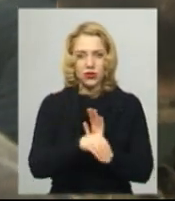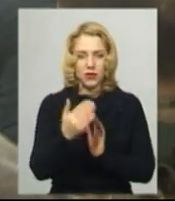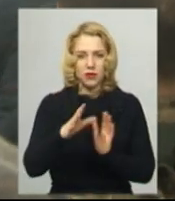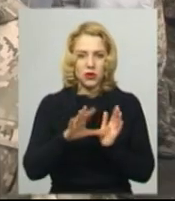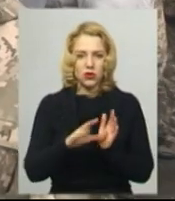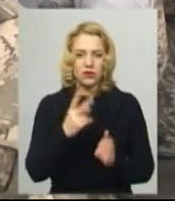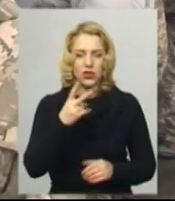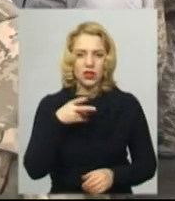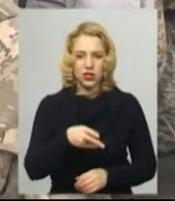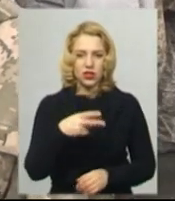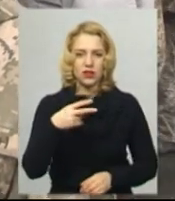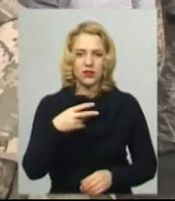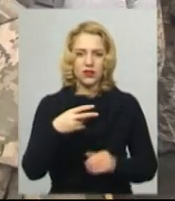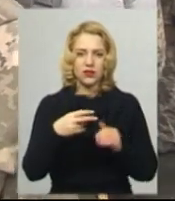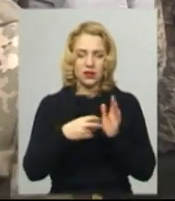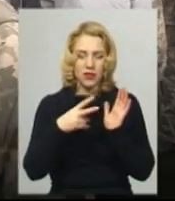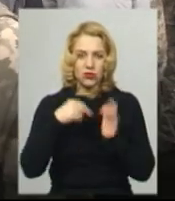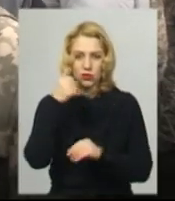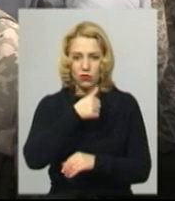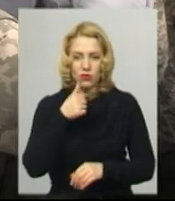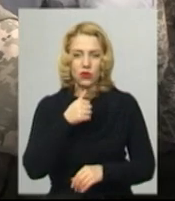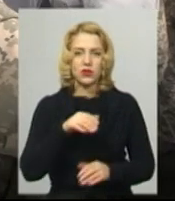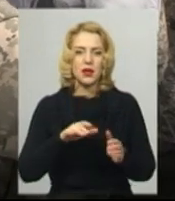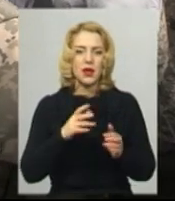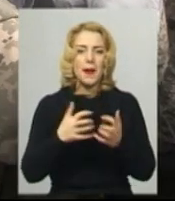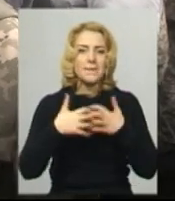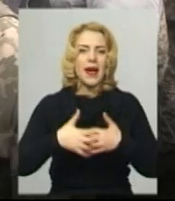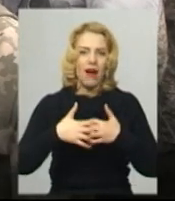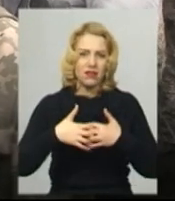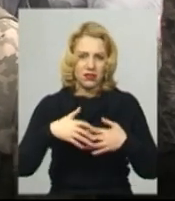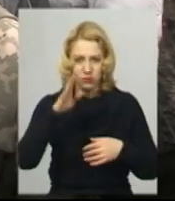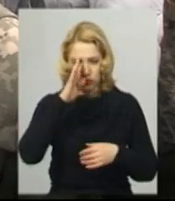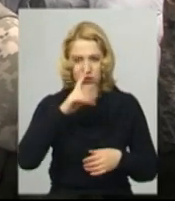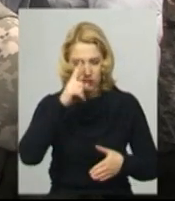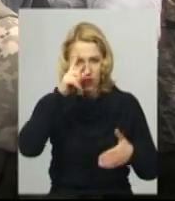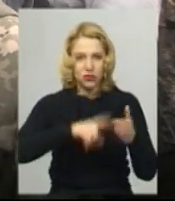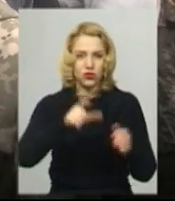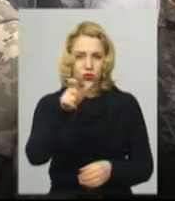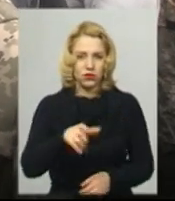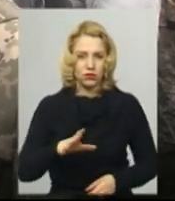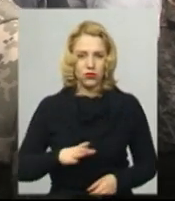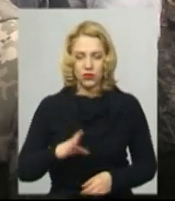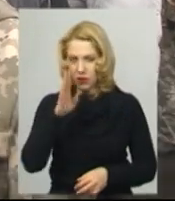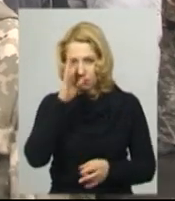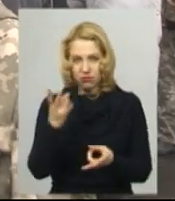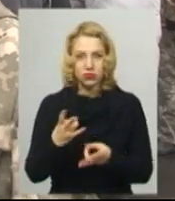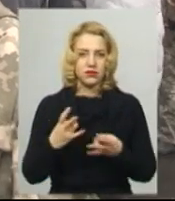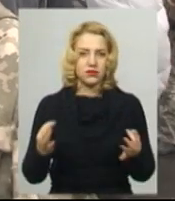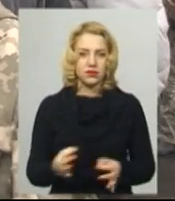посаду механіка. Надійна була людина. Я знав, що він не підведе.